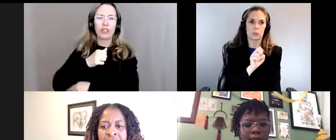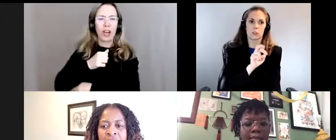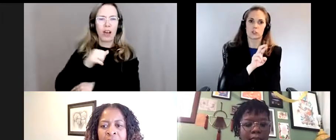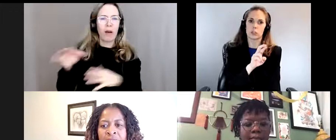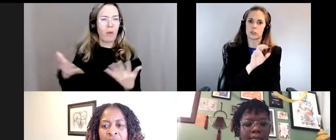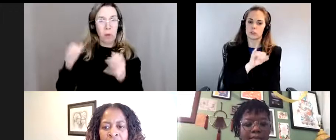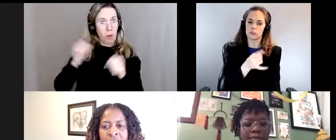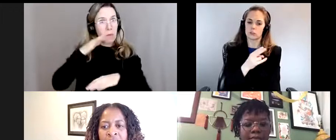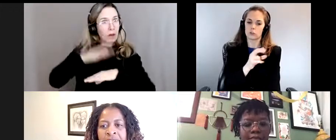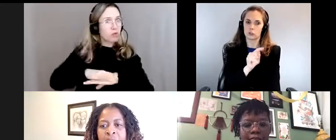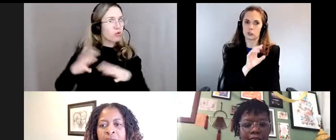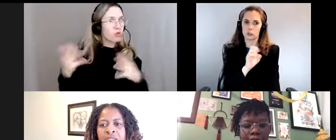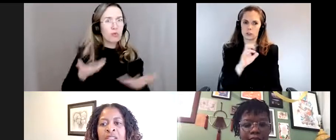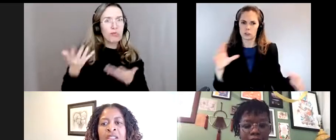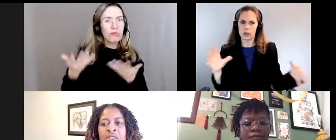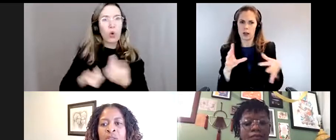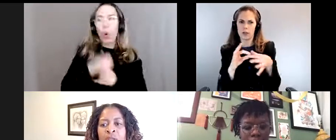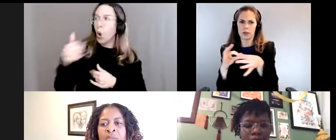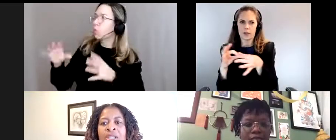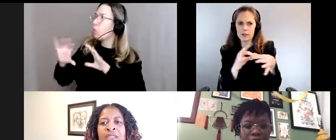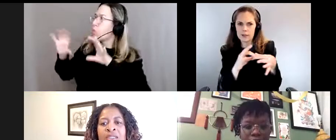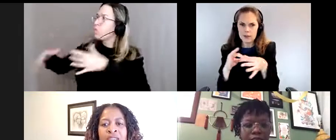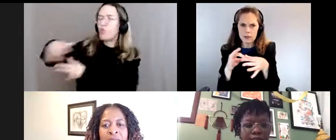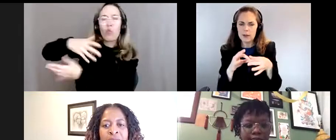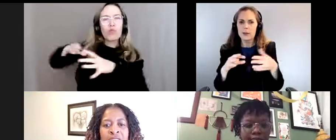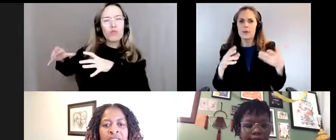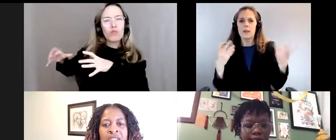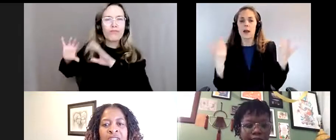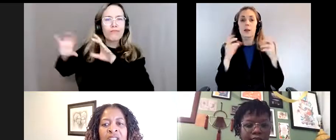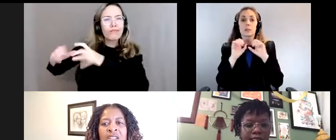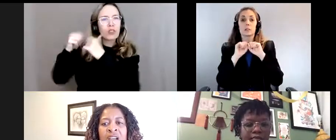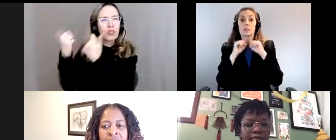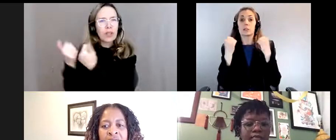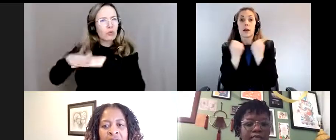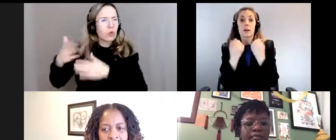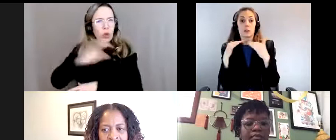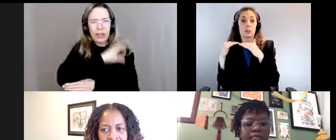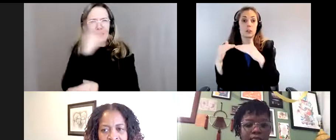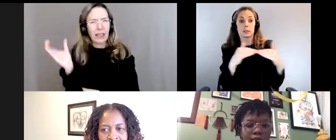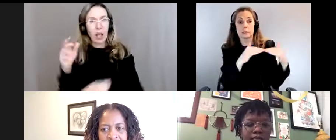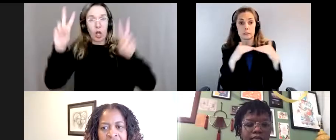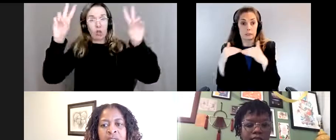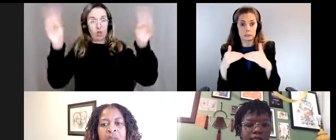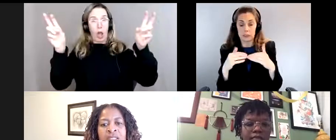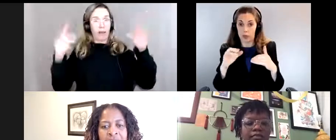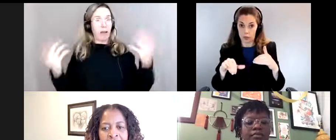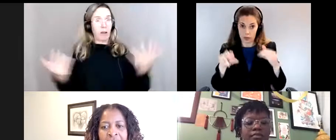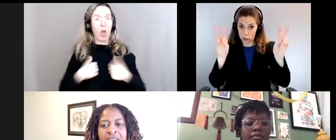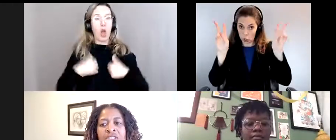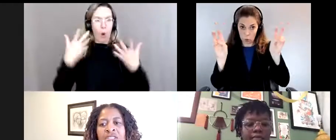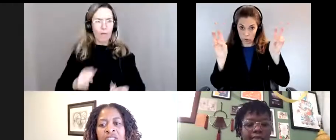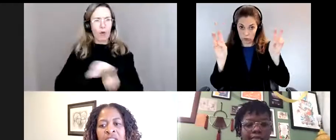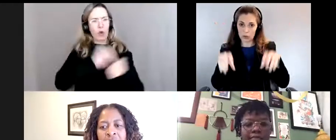Parlez-nous de ce que d'autres peut-être organisations, d'autres mouvements font par rapport à ça au Canada. Le slogan,'est on veut des